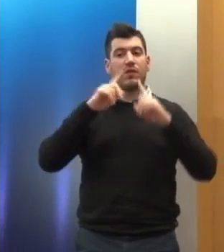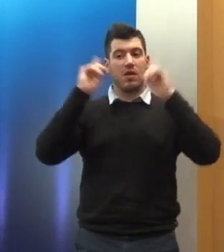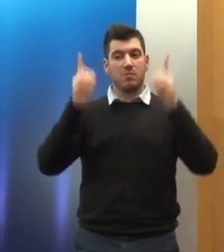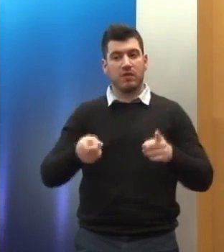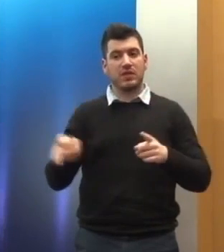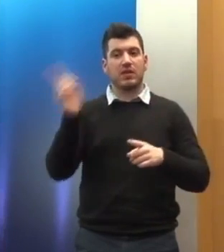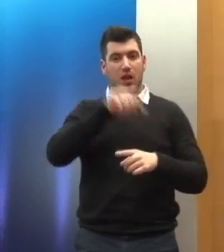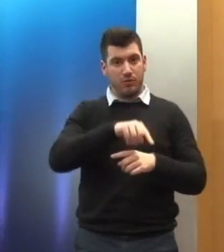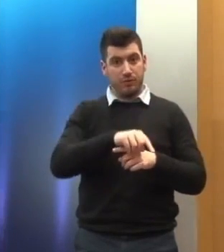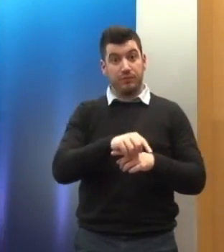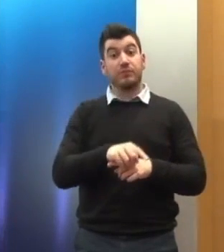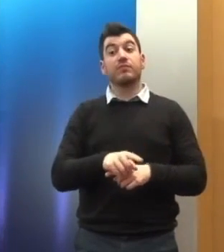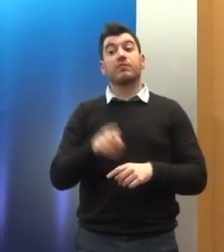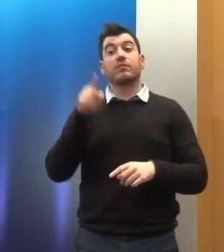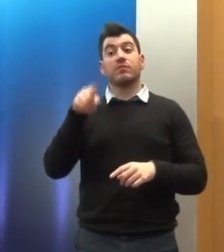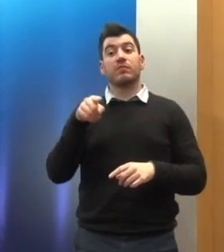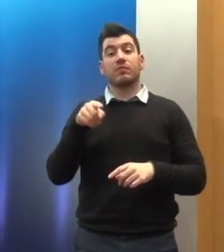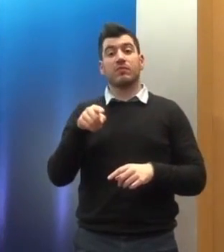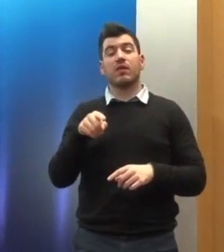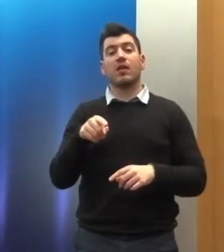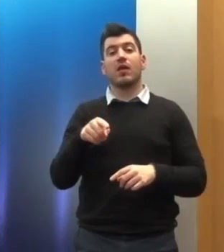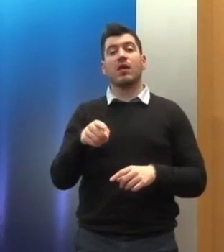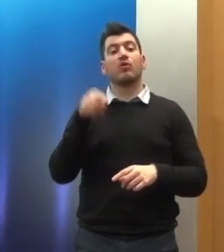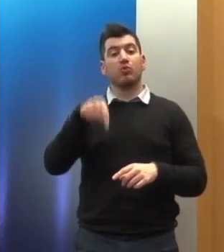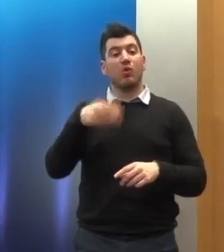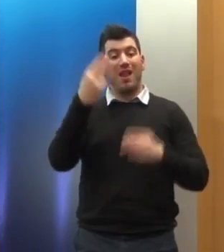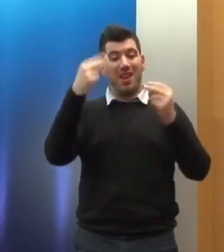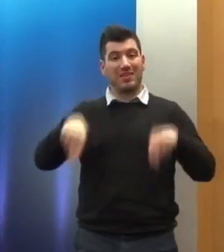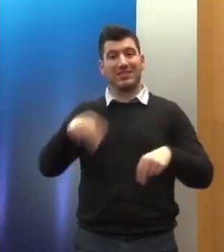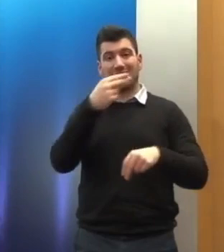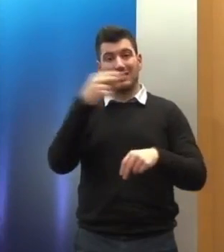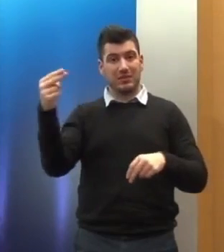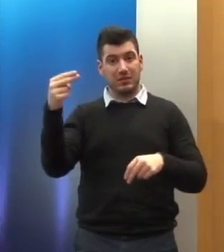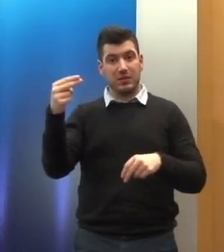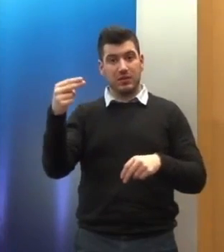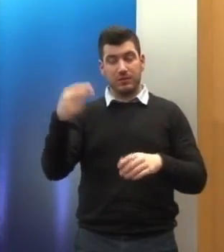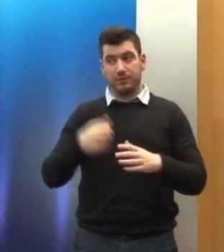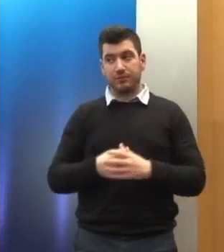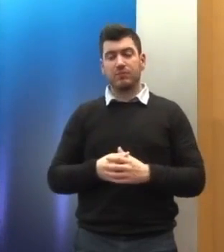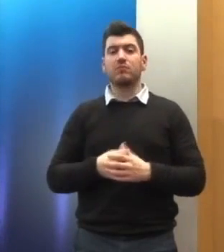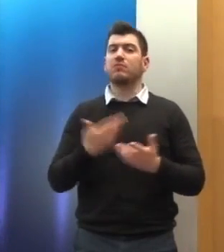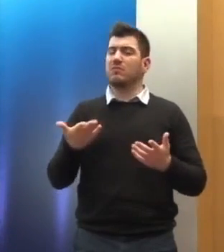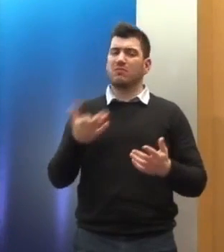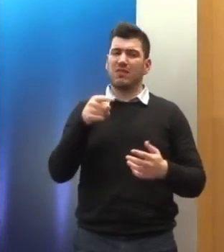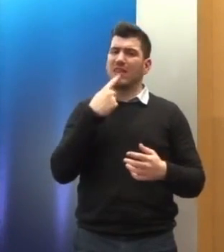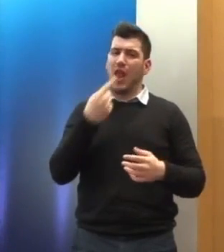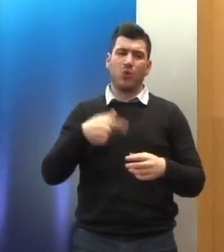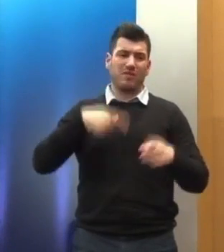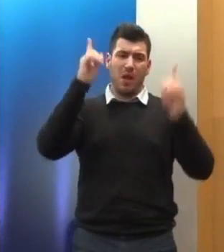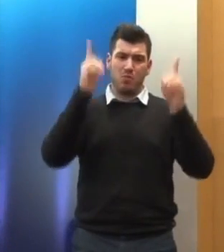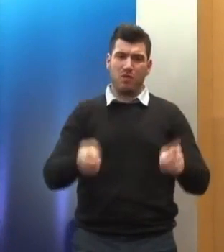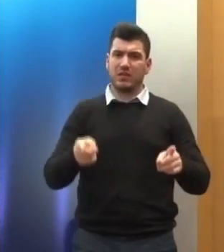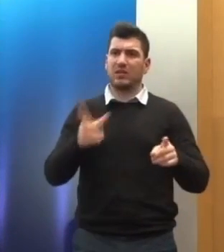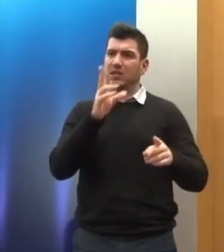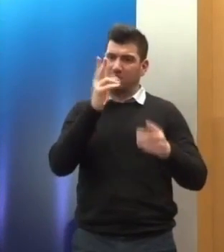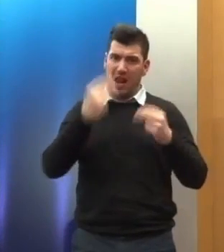να απορροφάται εν την ημέτρο επιλύεται και το ζήτημα του νεμπισινείδεμ δεν λέω όπως είναι πανά και η λύση αυτή αλλά πάντως δίνει